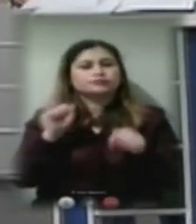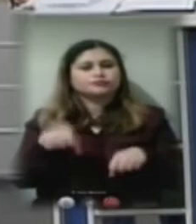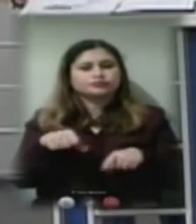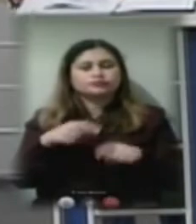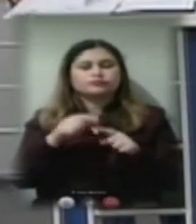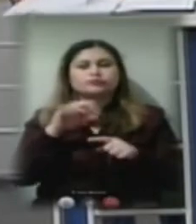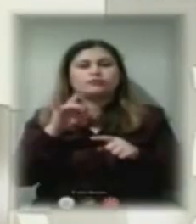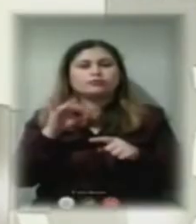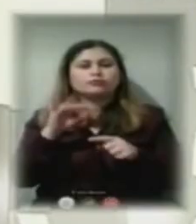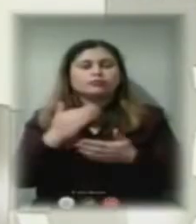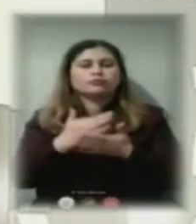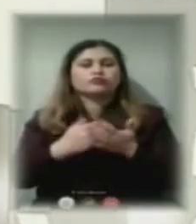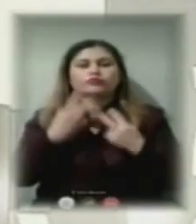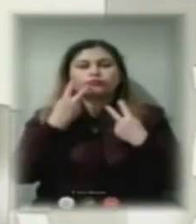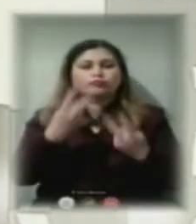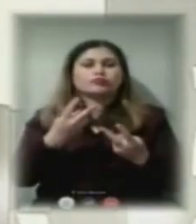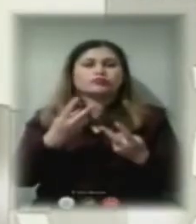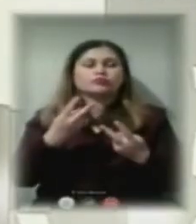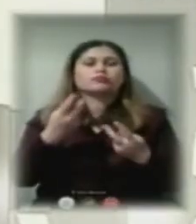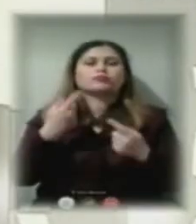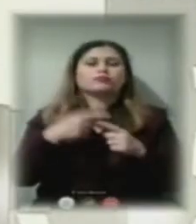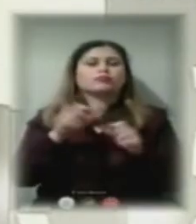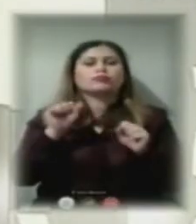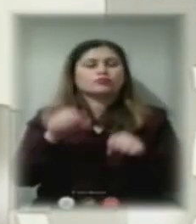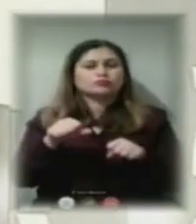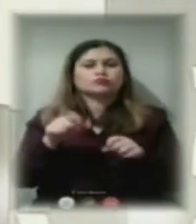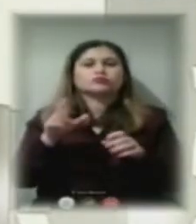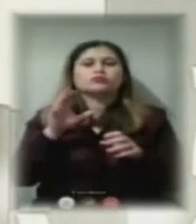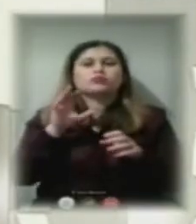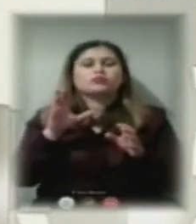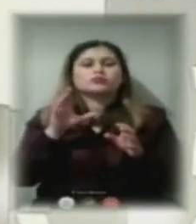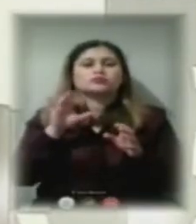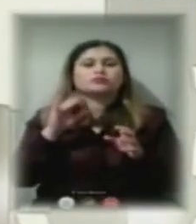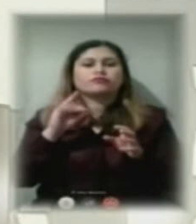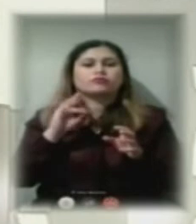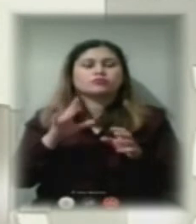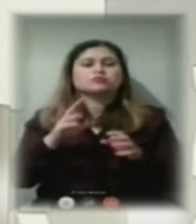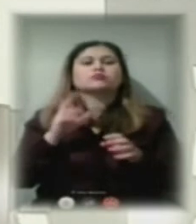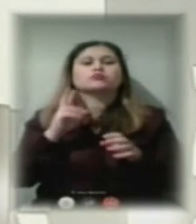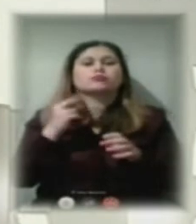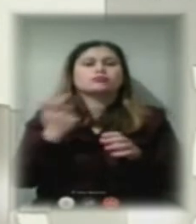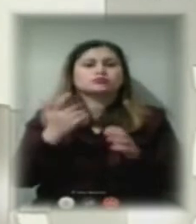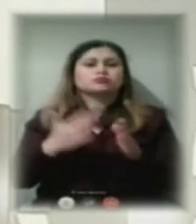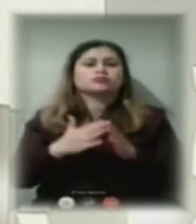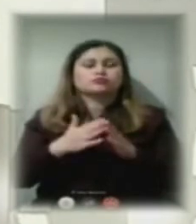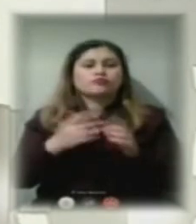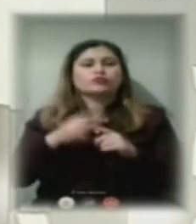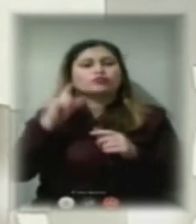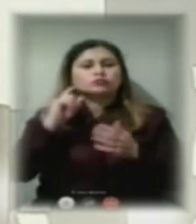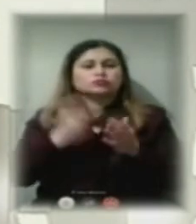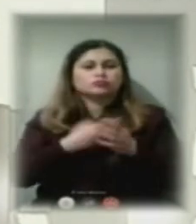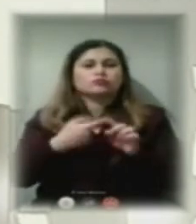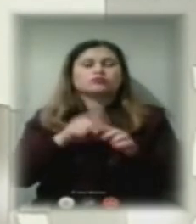побачити, чи можуть якось співвласники, мешканці будинків дізнатися про ці роботи,